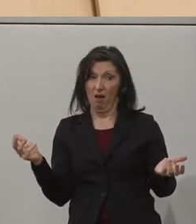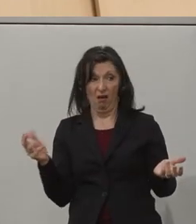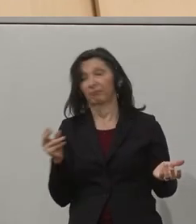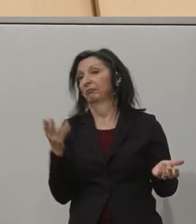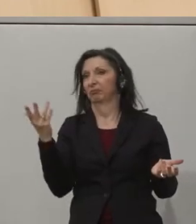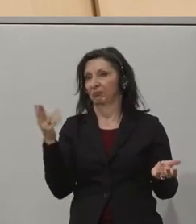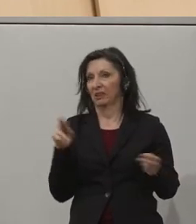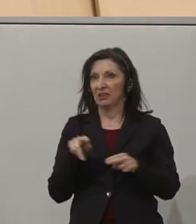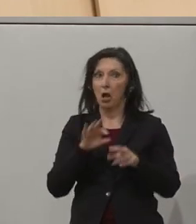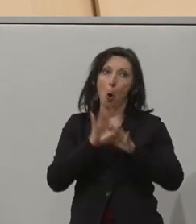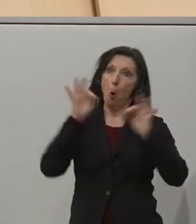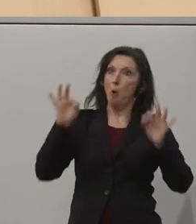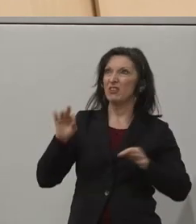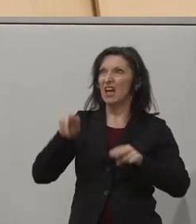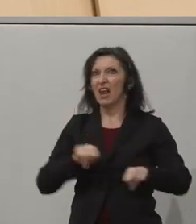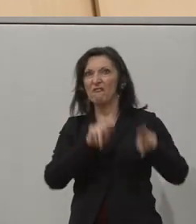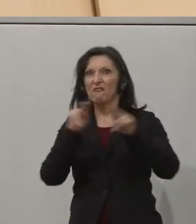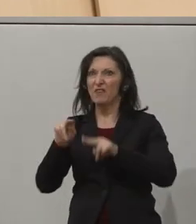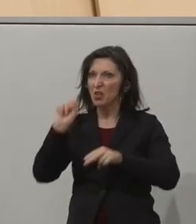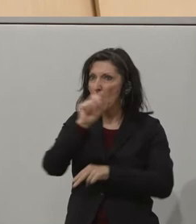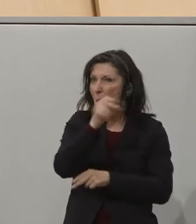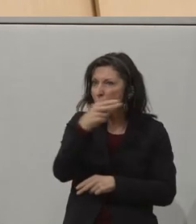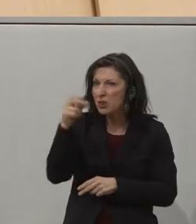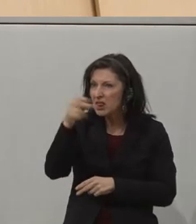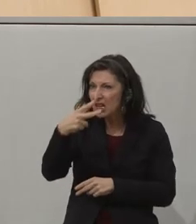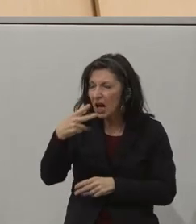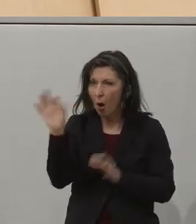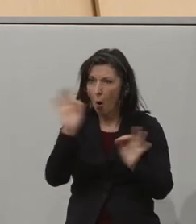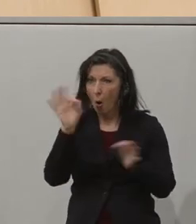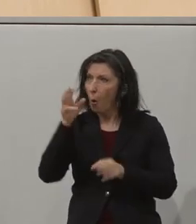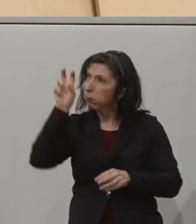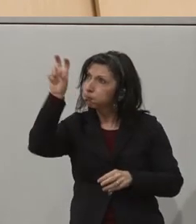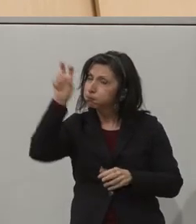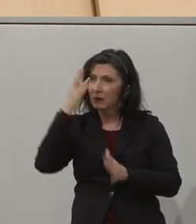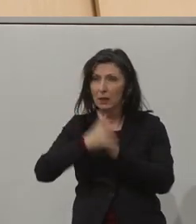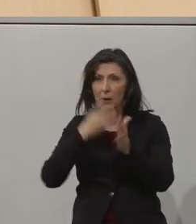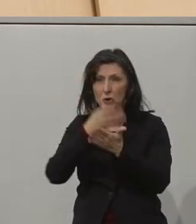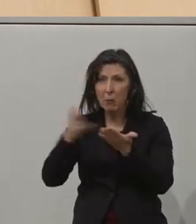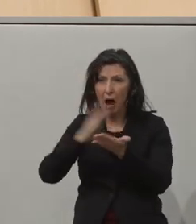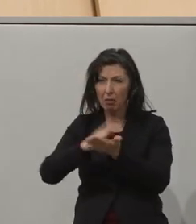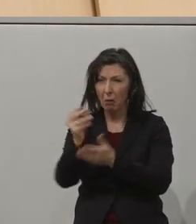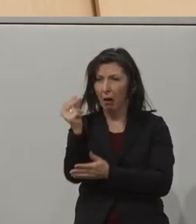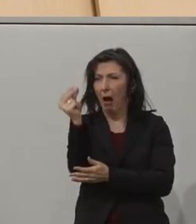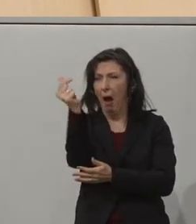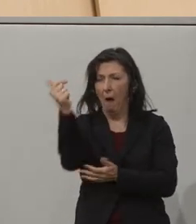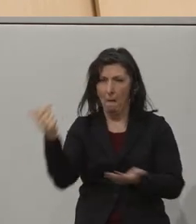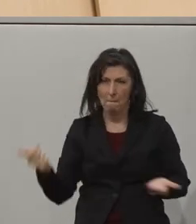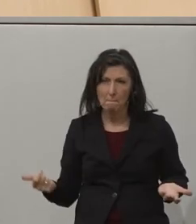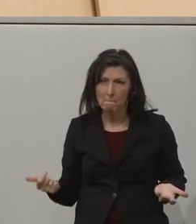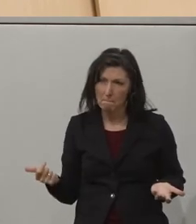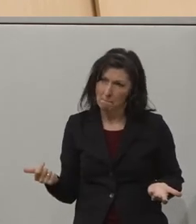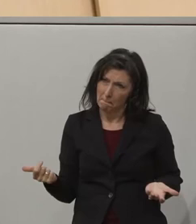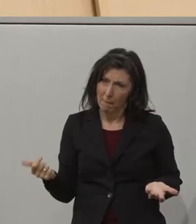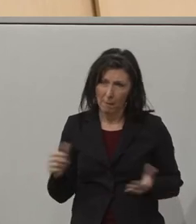Videos, offizielle, die untertitelt werden, geschweige denn, Gebärdendolmetsch auch zum Zug kommen.